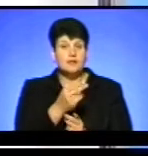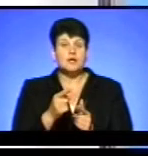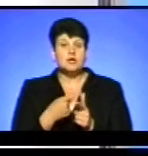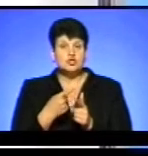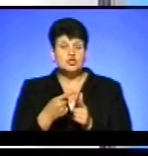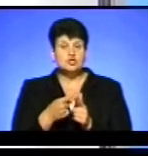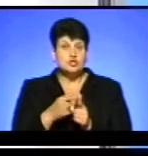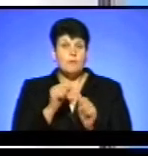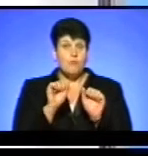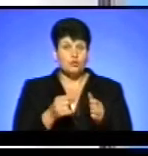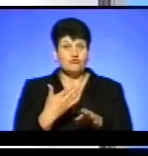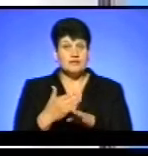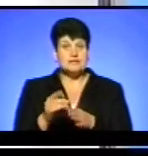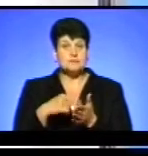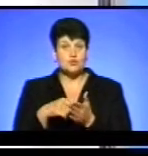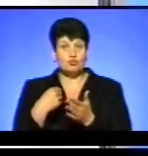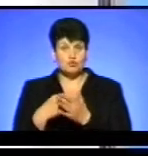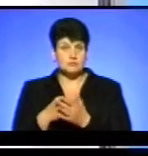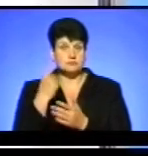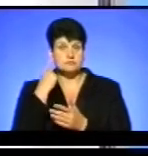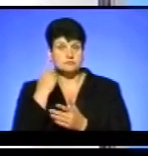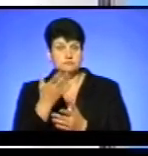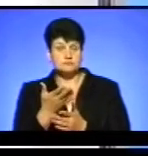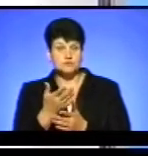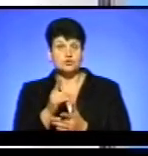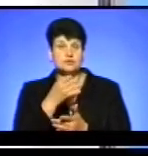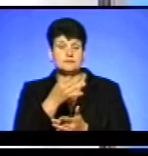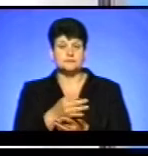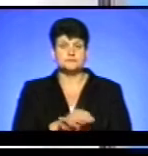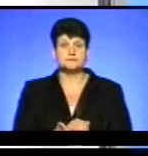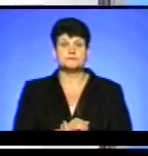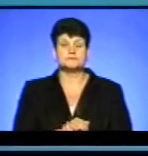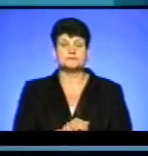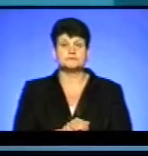ці кошти виділити з міського бюджету, ми можемо зараз почути, що нам відповів Володимир Шметько.